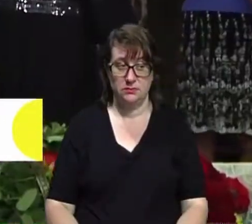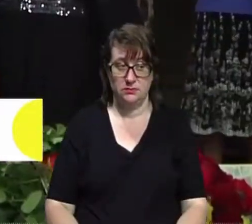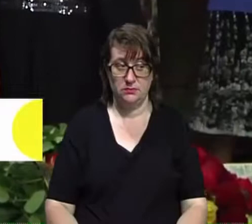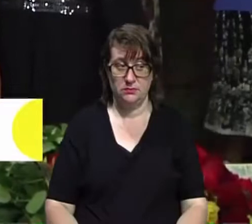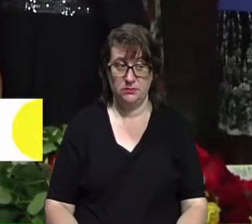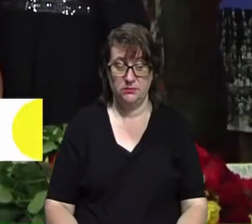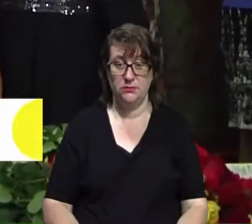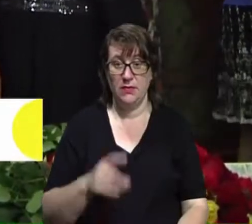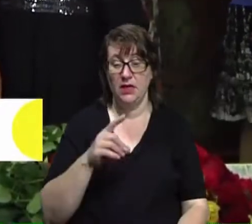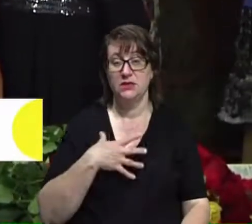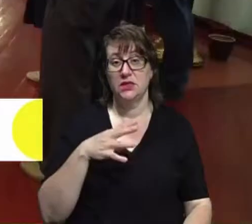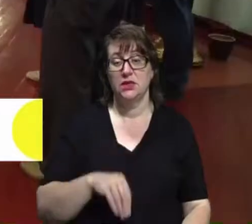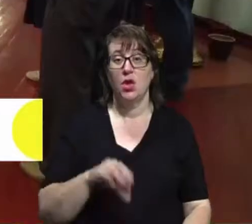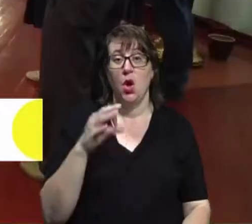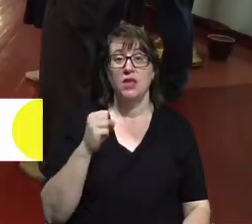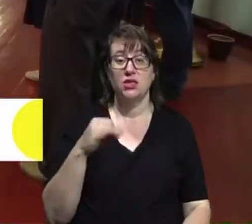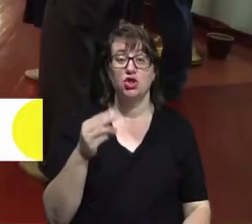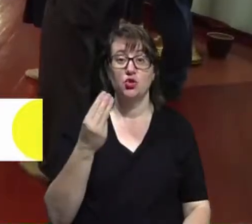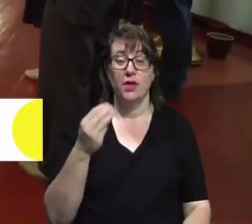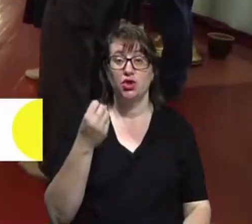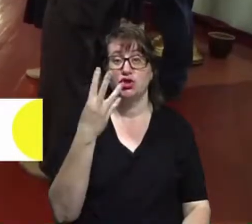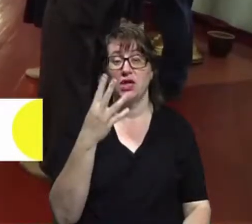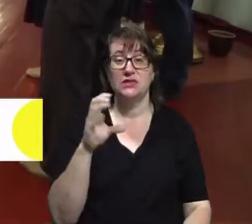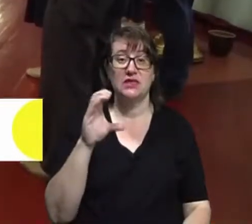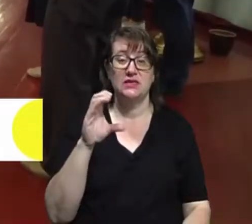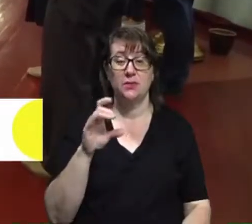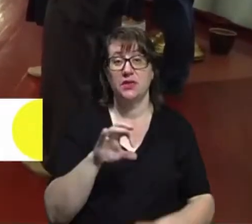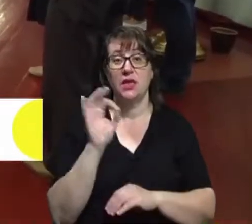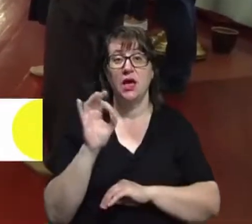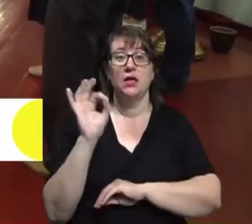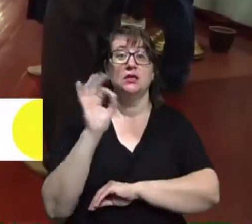Загинув Андрій Шумейко 14 серпня на сході України.